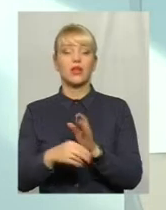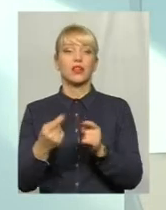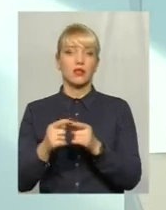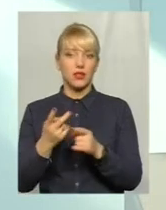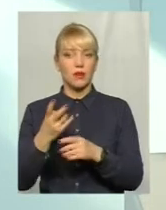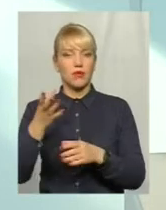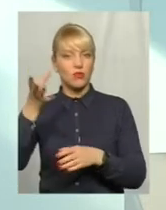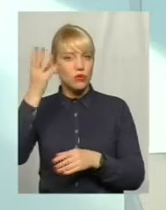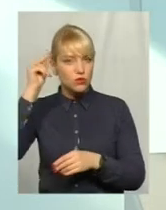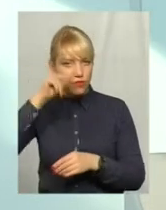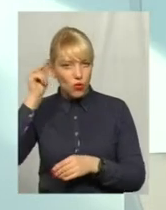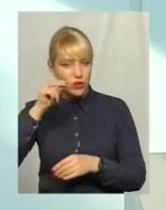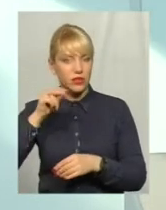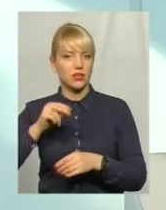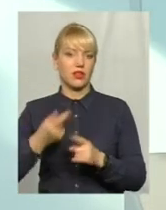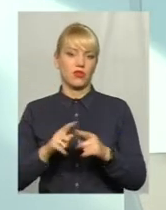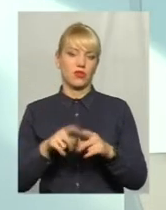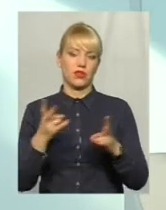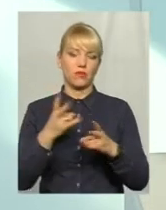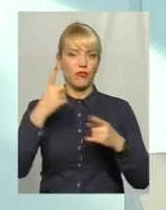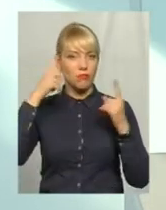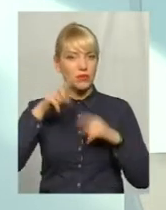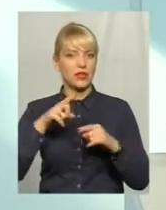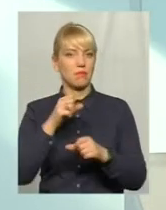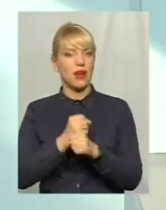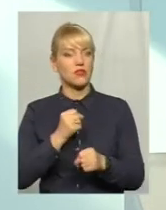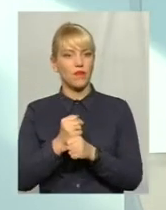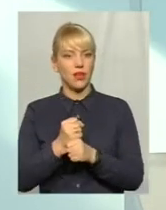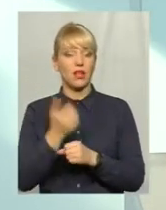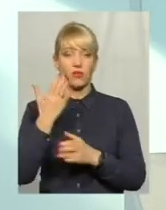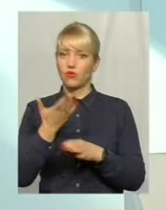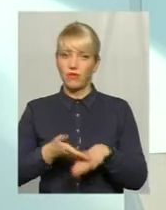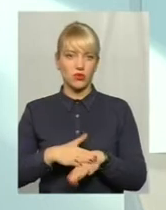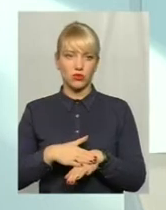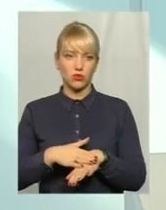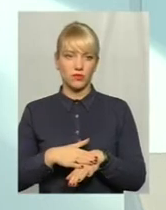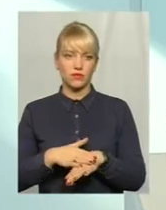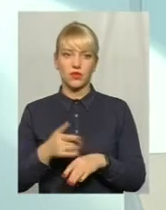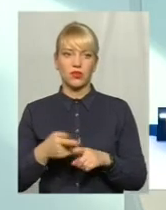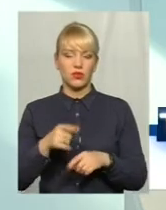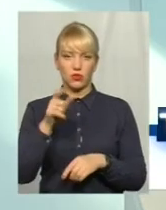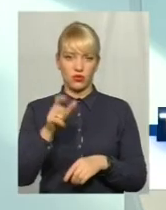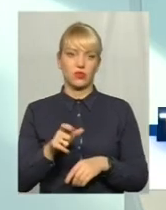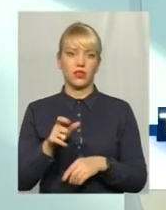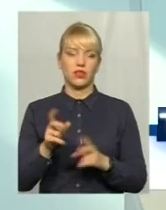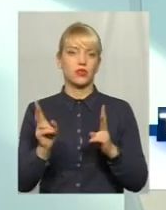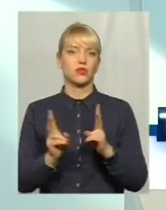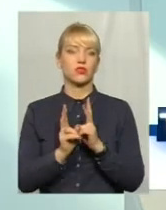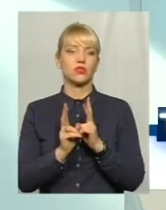освоїти, з ним треба вміти працювати. Якщо йому важко, то він, звичайно, що зустрічається